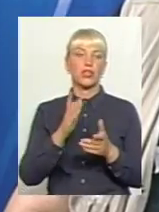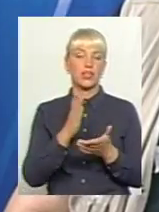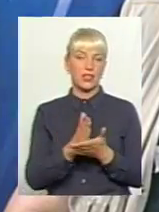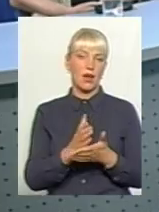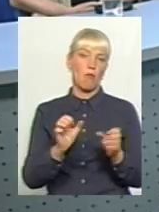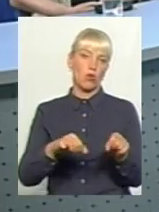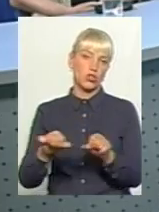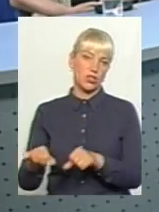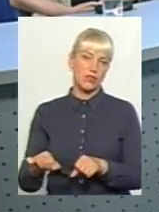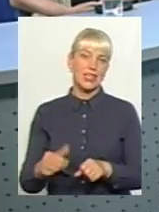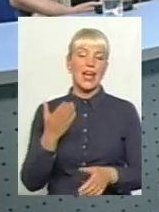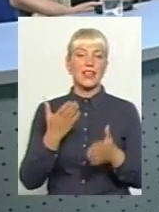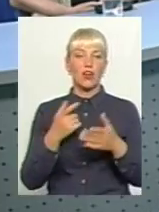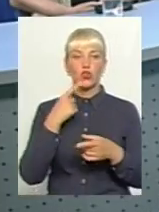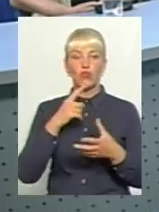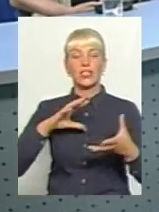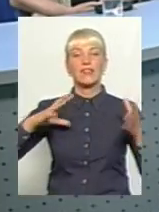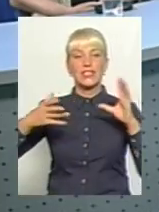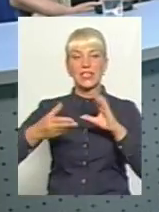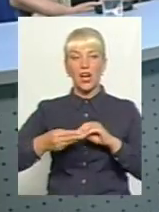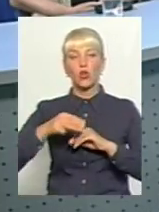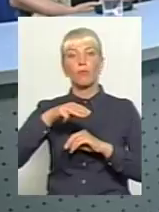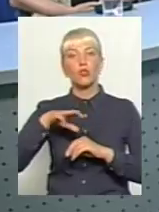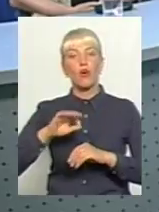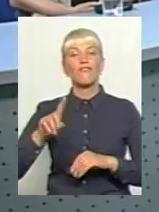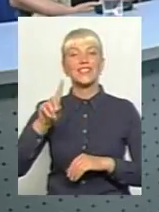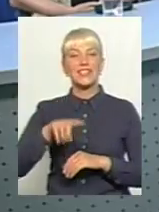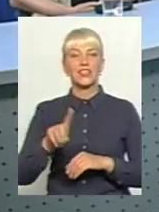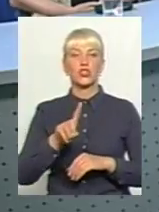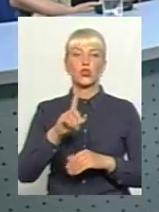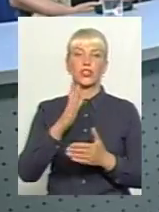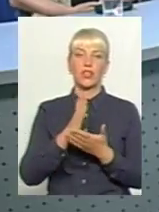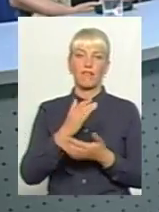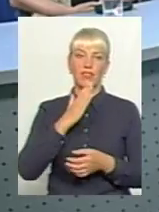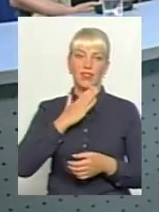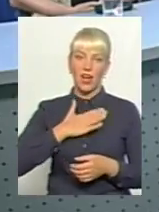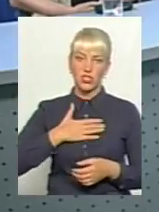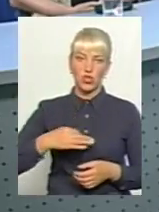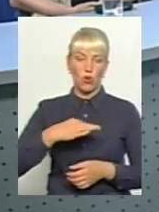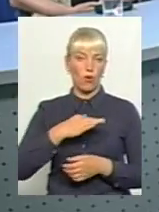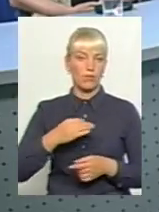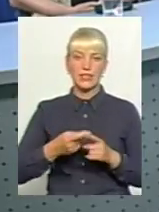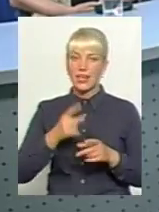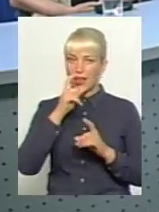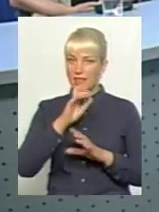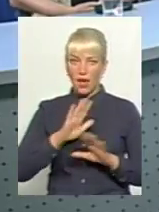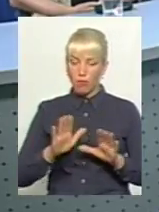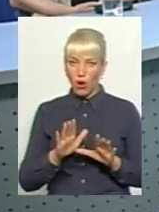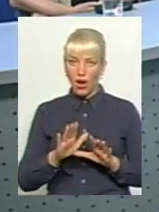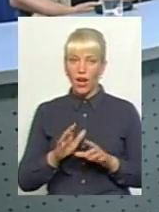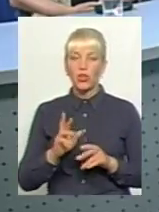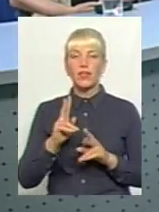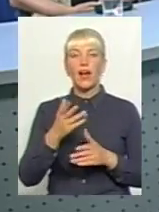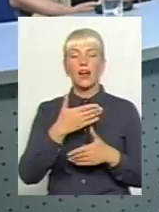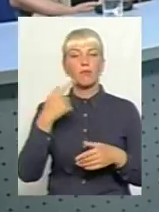Тобто, якщо говорити загалом, то все-таки те, що є у нашій області, зараз це все не так погано, проте, як ми